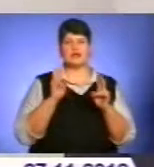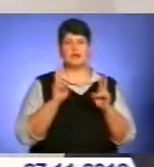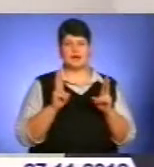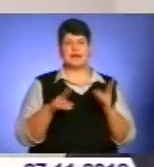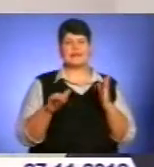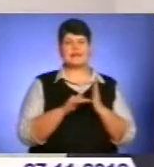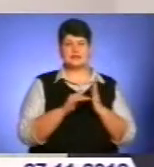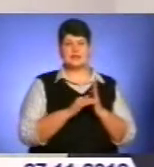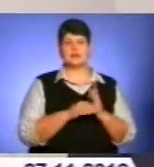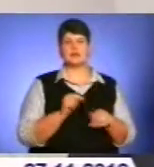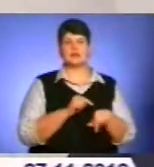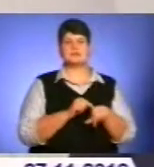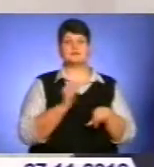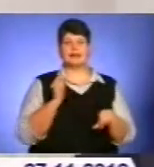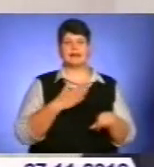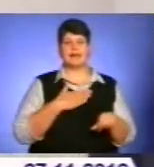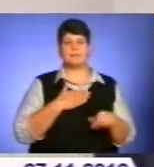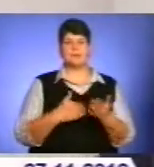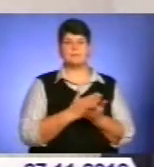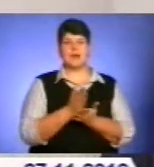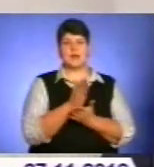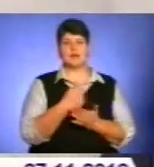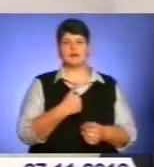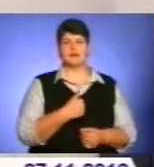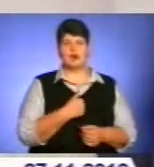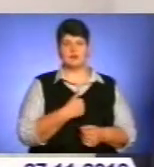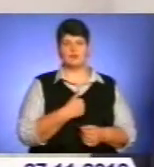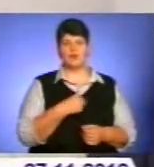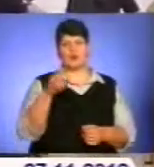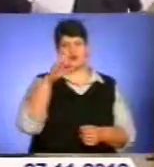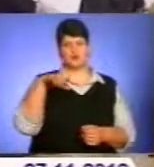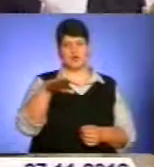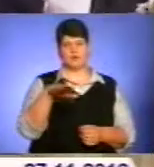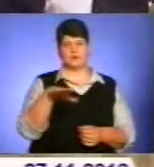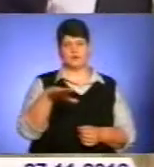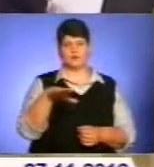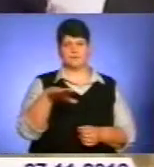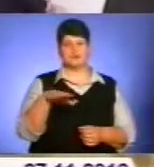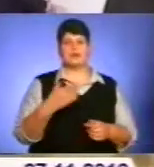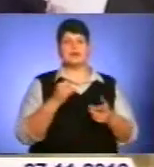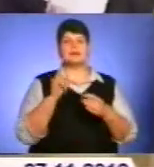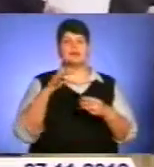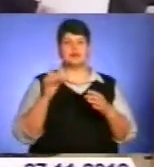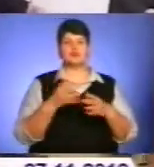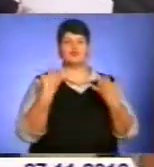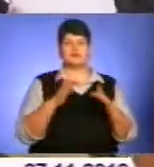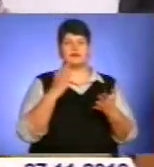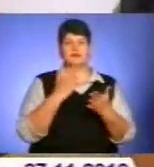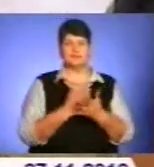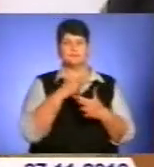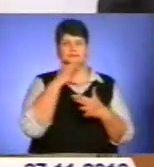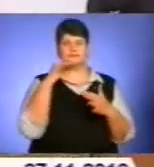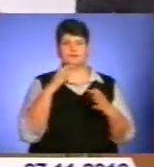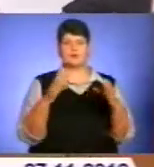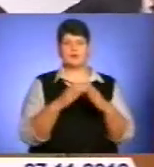спитують до нашої політики, до нашого державу. Інвесторами терміналу вже виступила низка іноземних компаній.